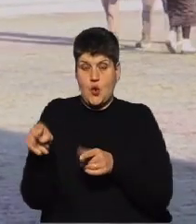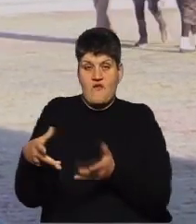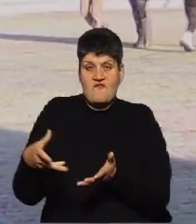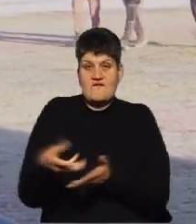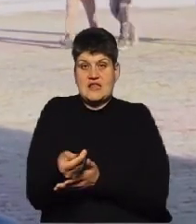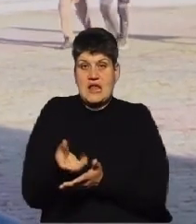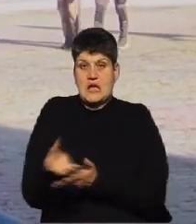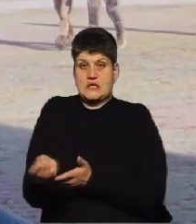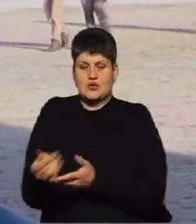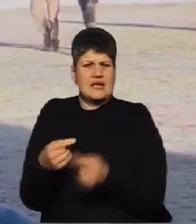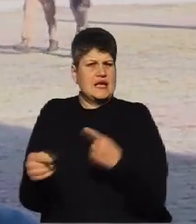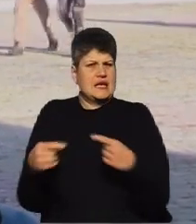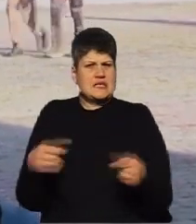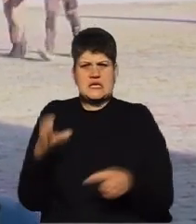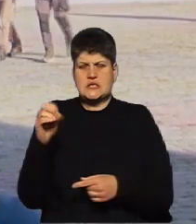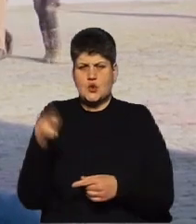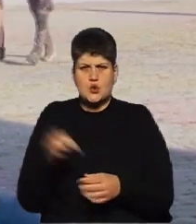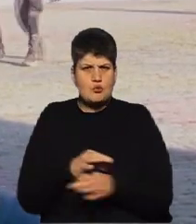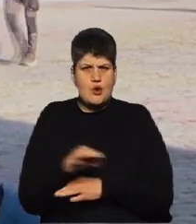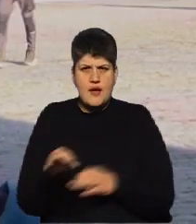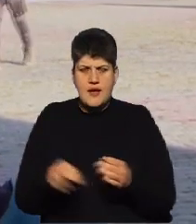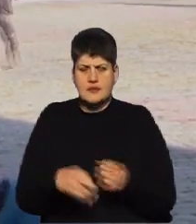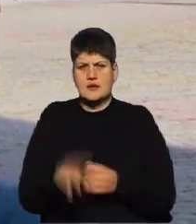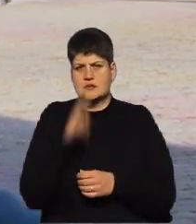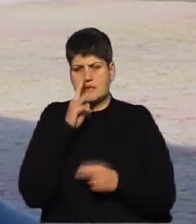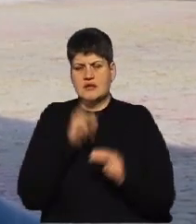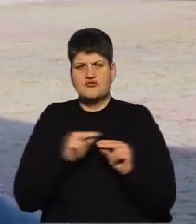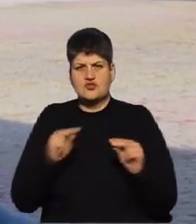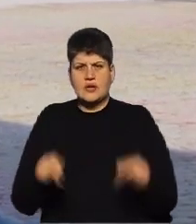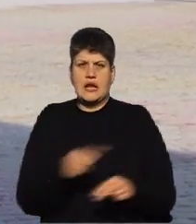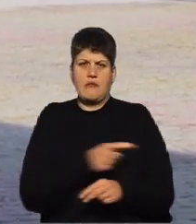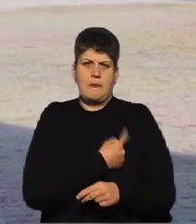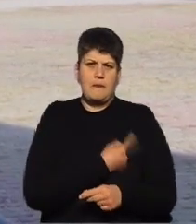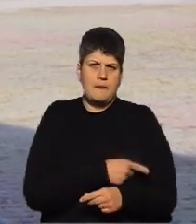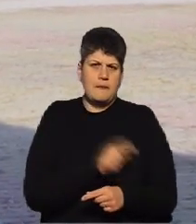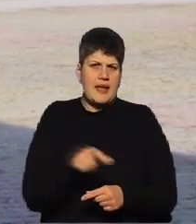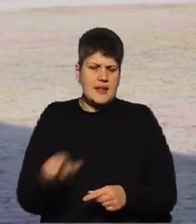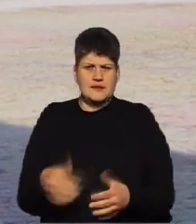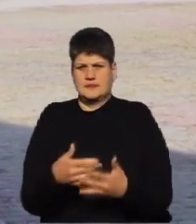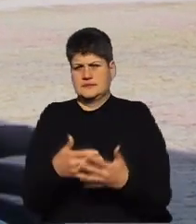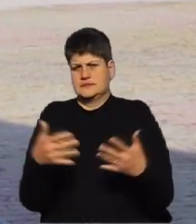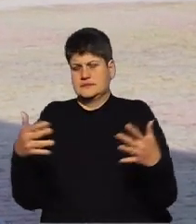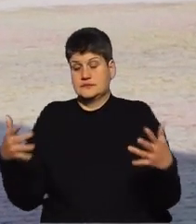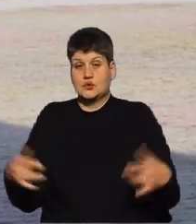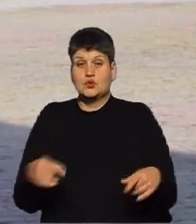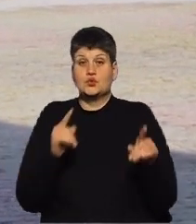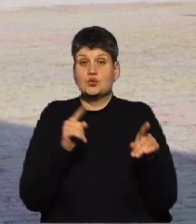соціальні проекти, заробітні плати вчителів, медиків і так далі. Тому податок не є всуцільним злом.